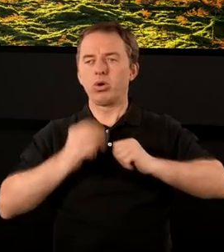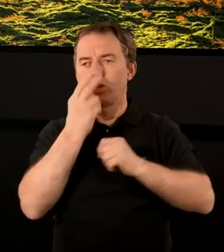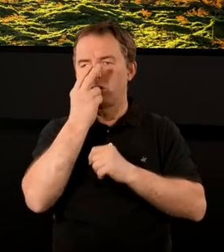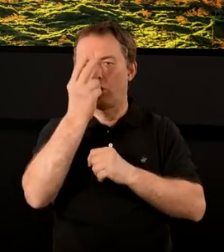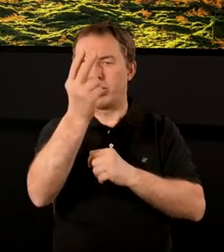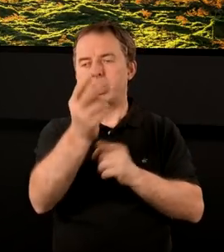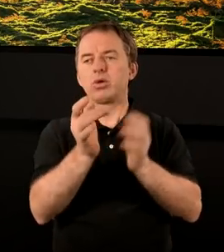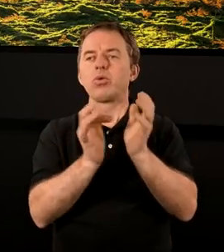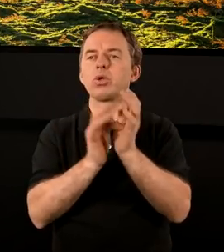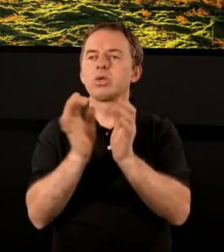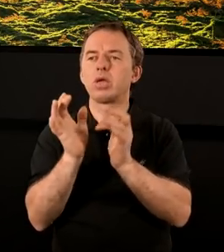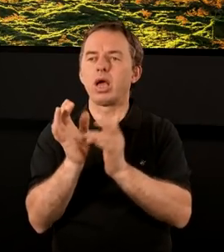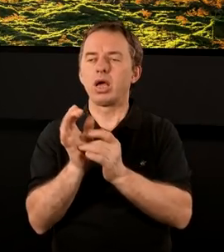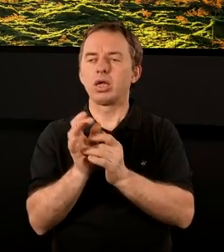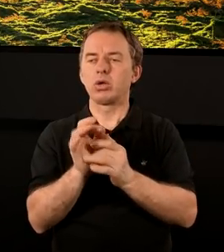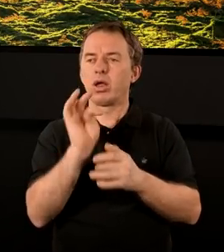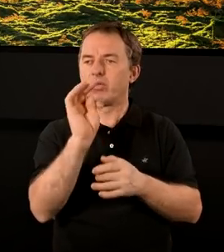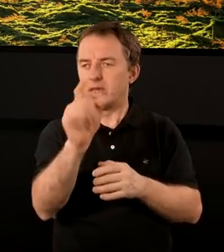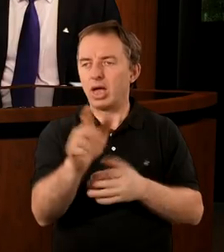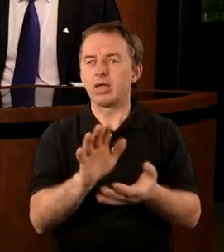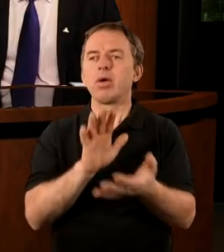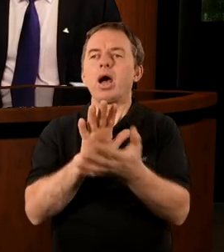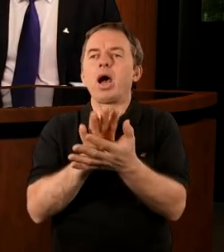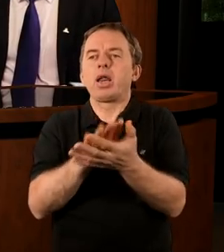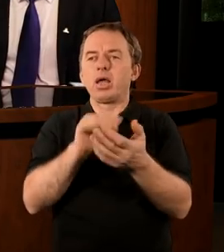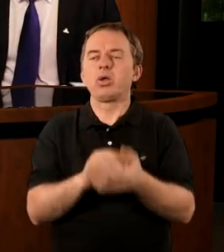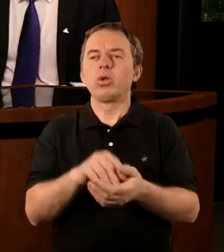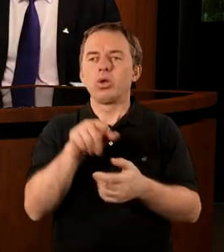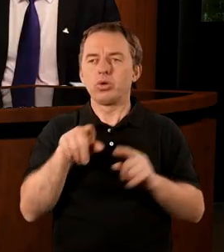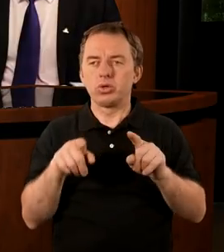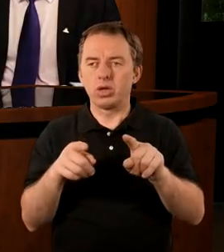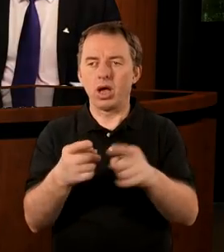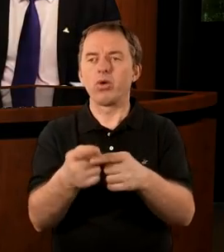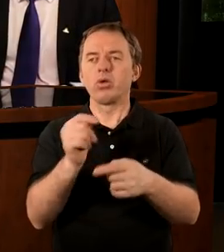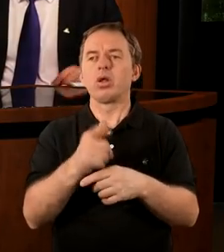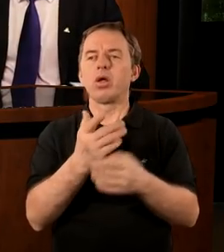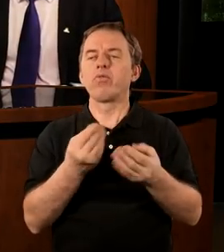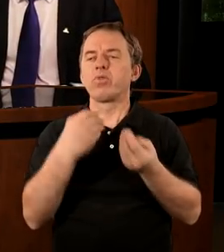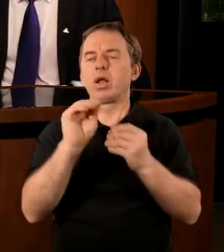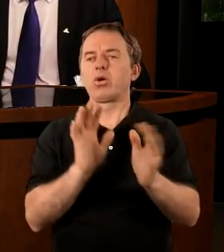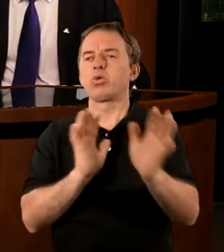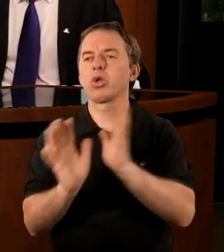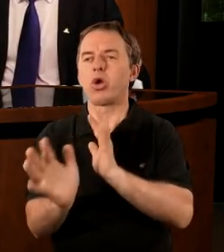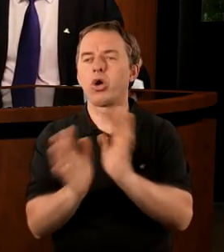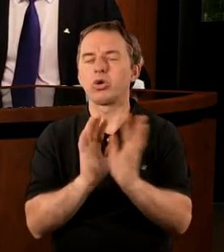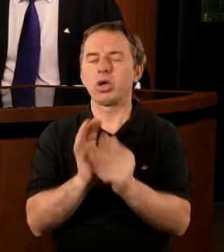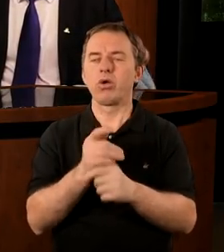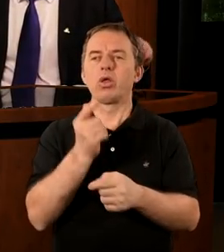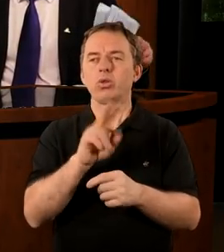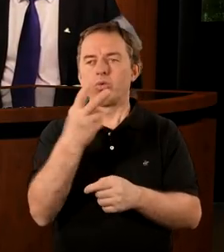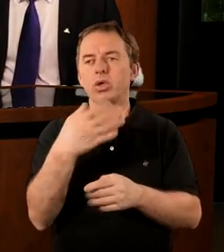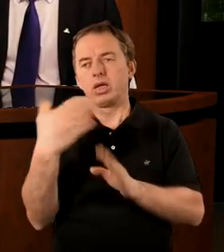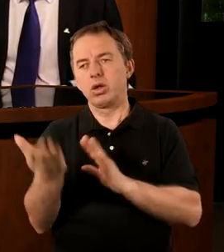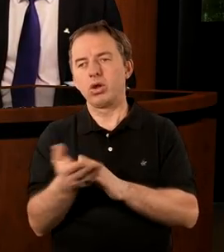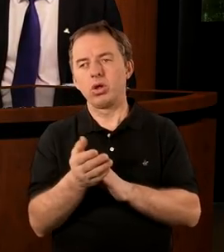kiedy zobaczył Jezusa w takim charakterze? To, co się działo, mogło napawać go wielką troską, ale z drugiej